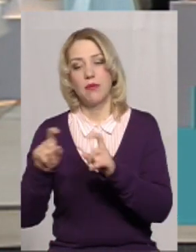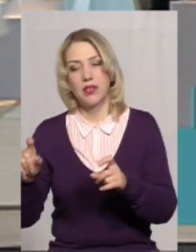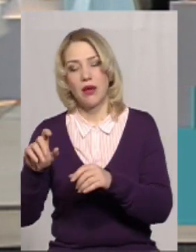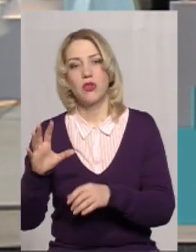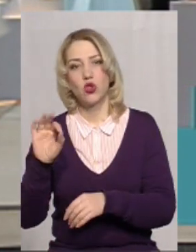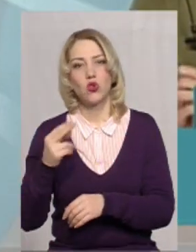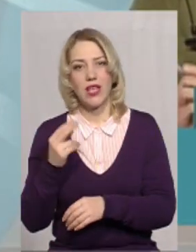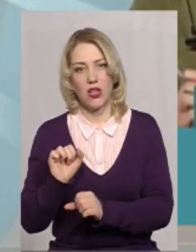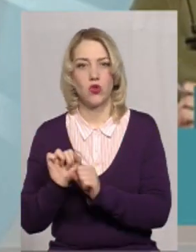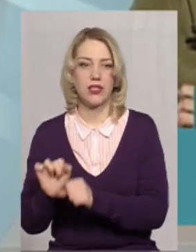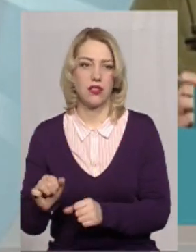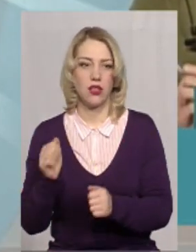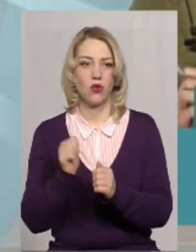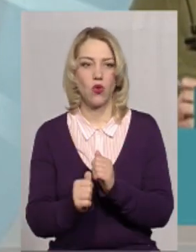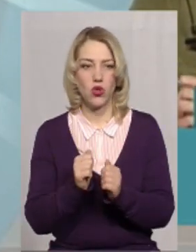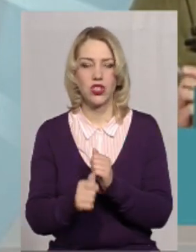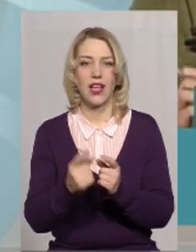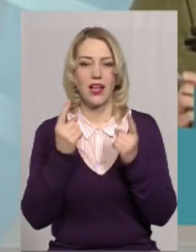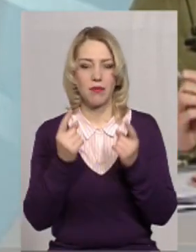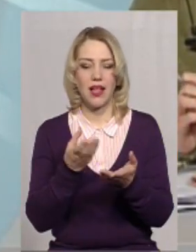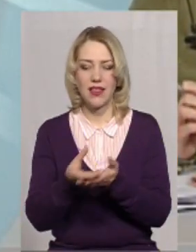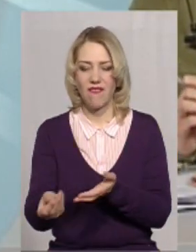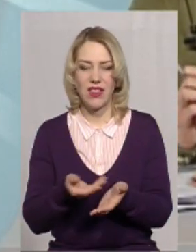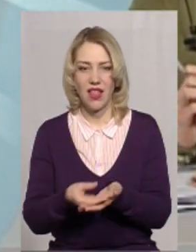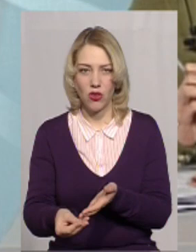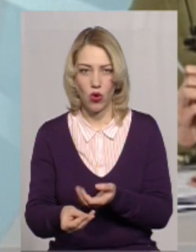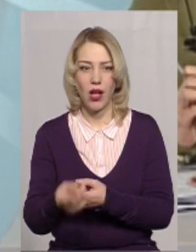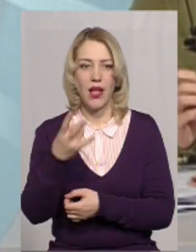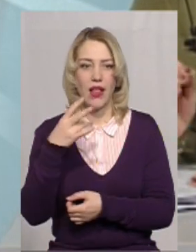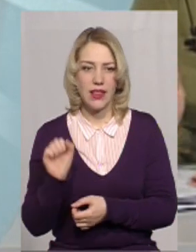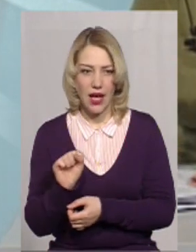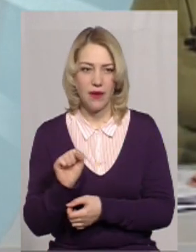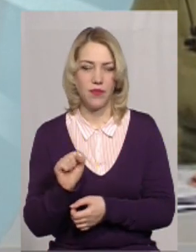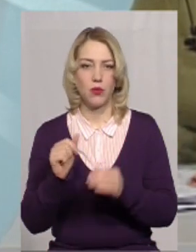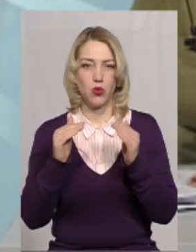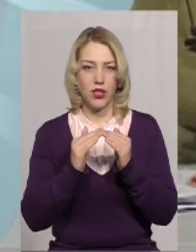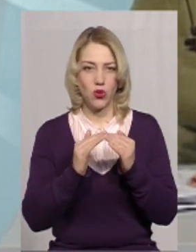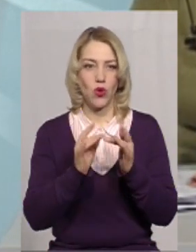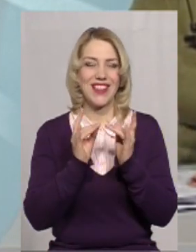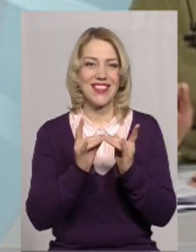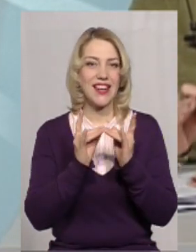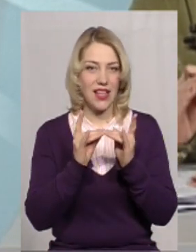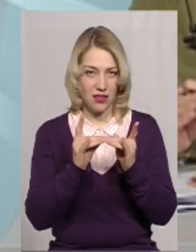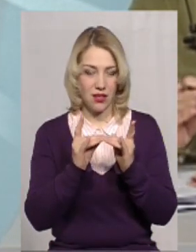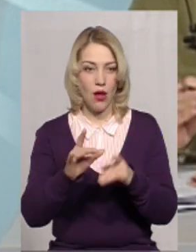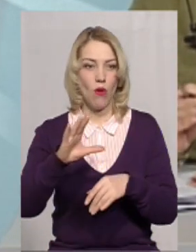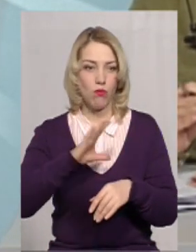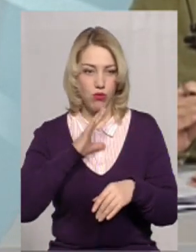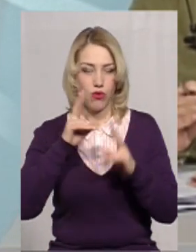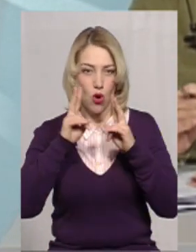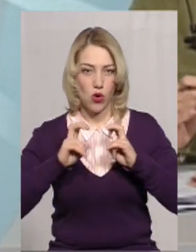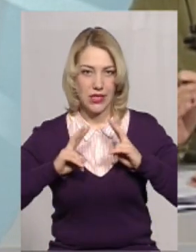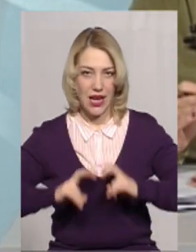соціального захисту. Кожний капітальний видаток на будинок-інтернат був